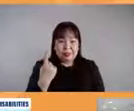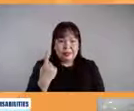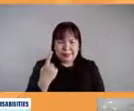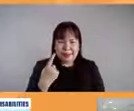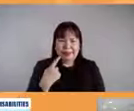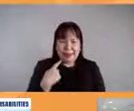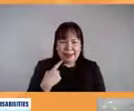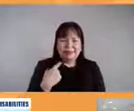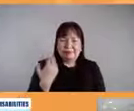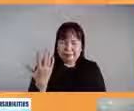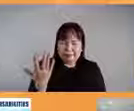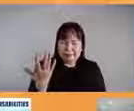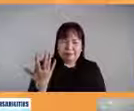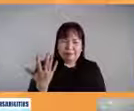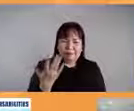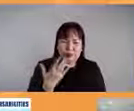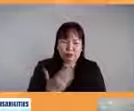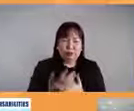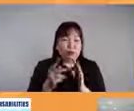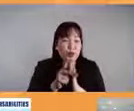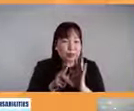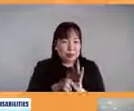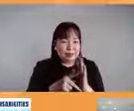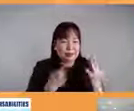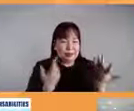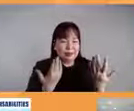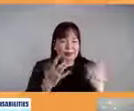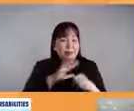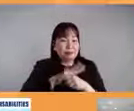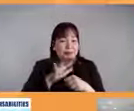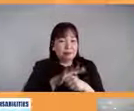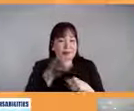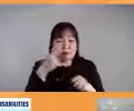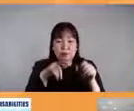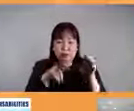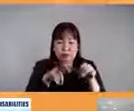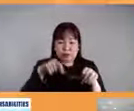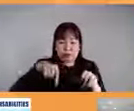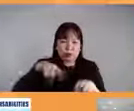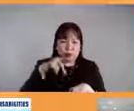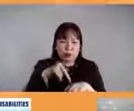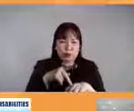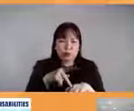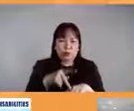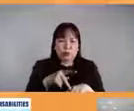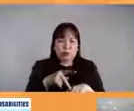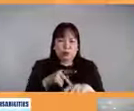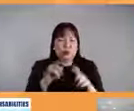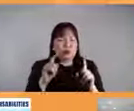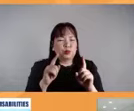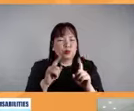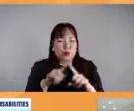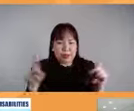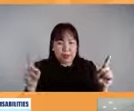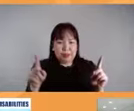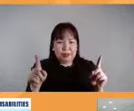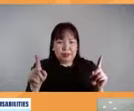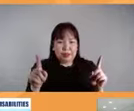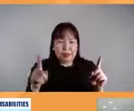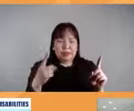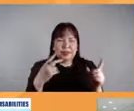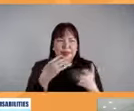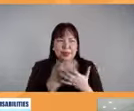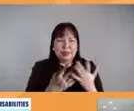tayong existing na na mga policies for persons with disabilities in the Philippines however meron tayong challenges